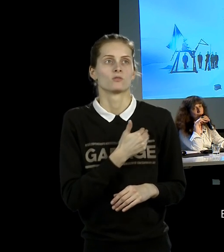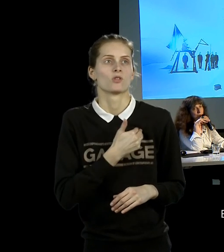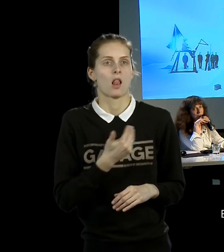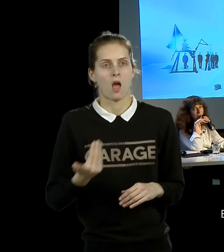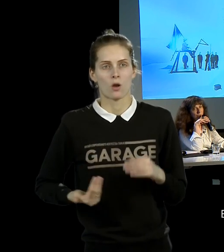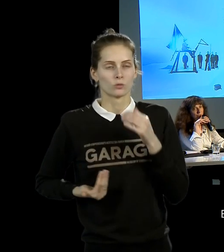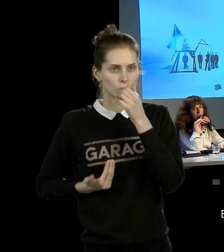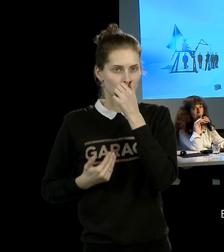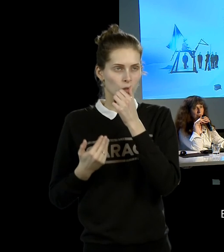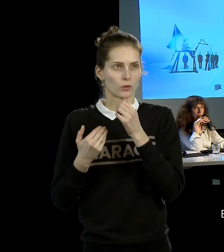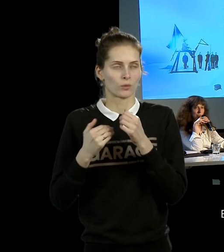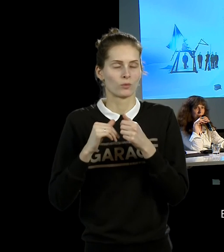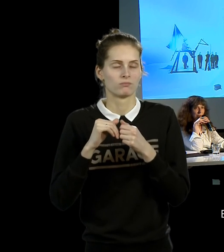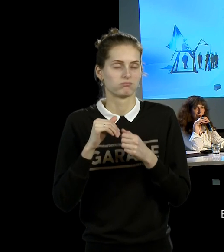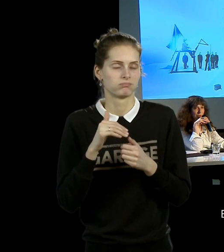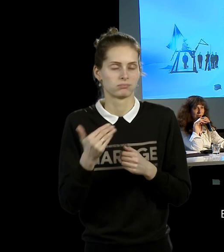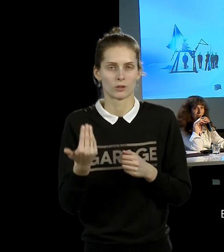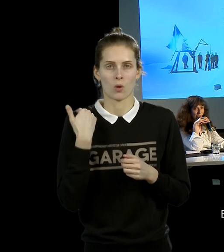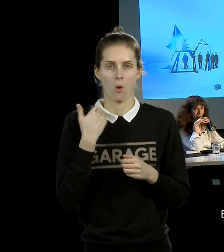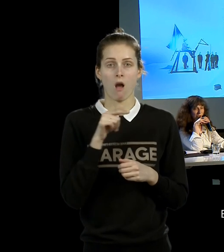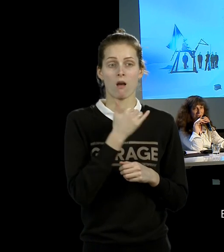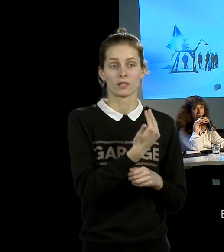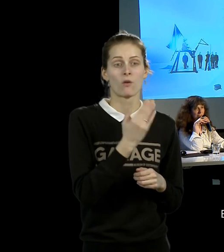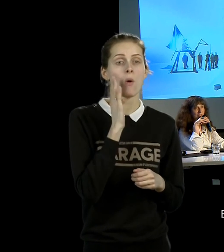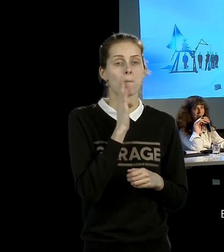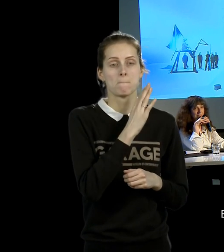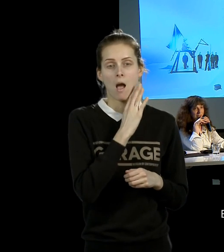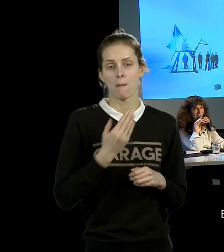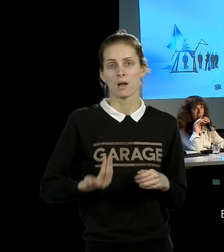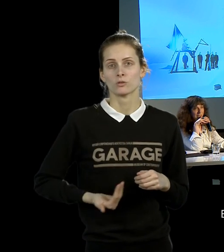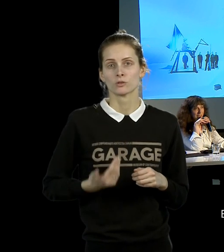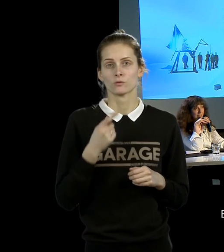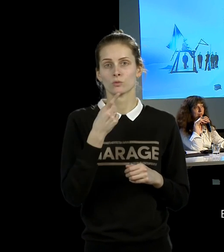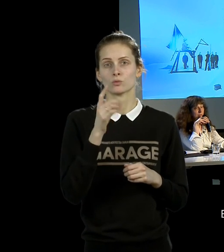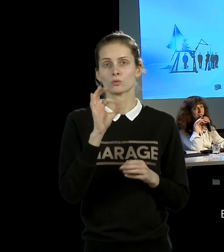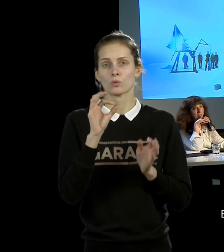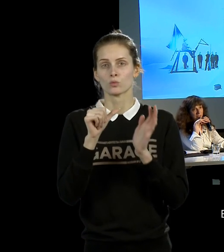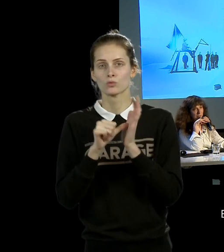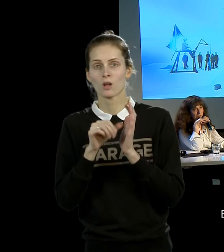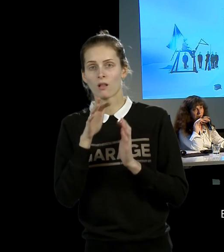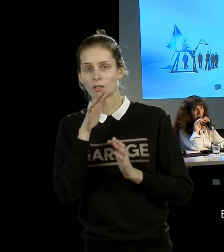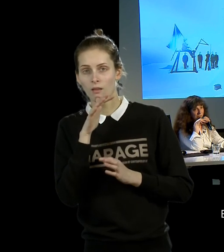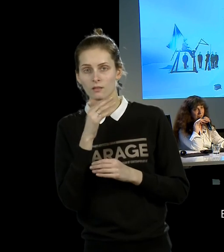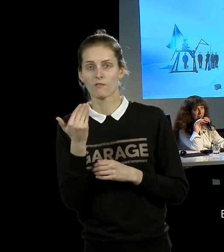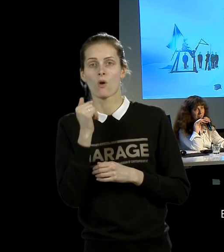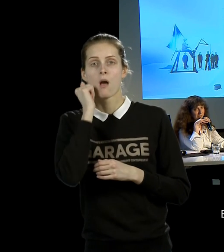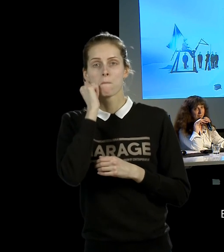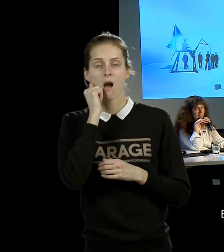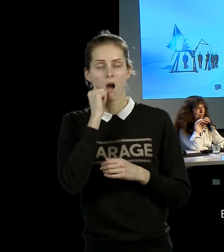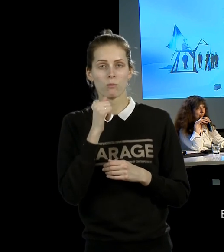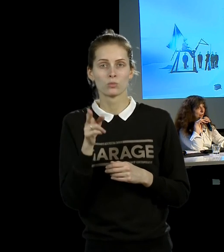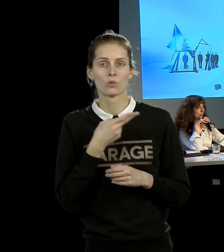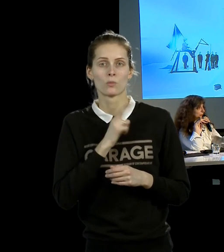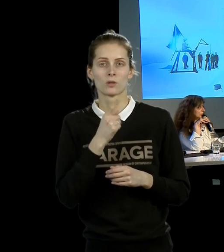А у нее там мама умерла в 106 лет, бабушка умерла в 116. То есть у нее какие невероятные гены. И выглядит она прекрасно, как вы знаете.